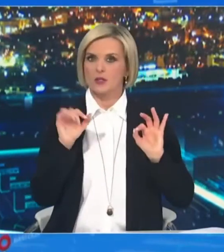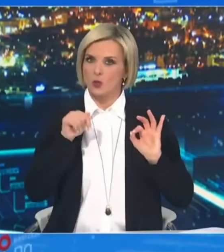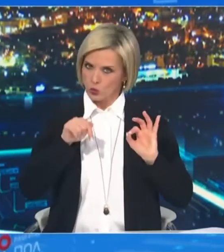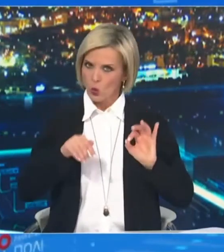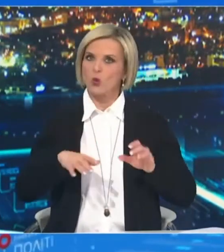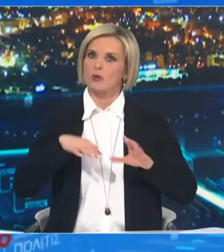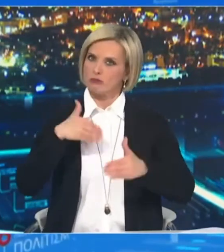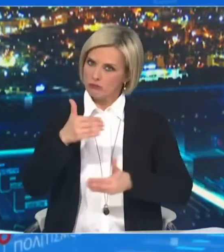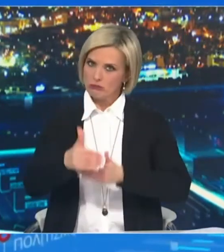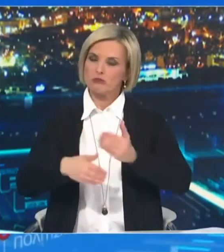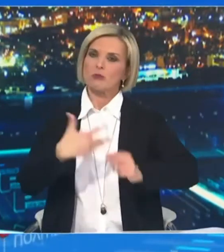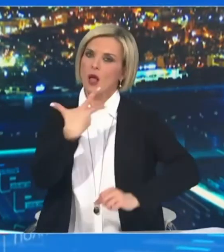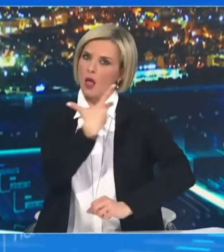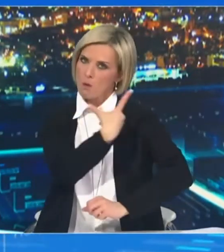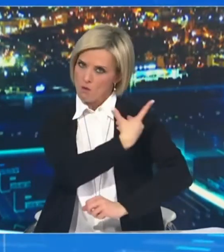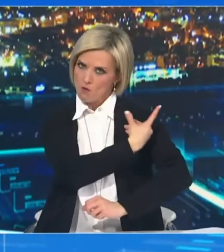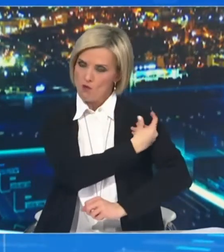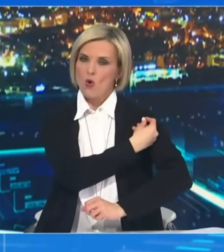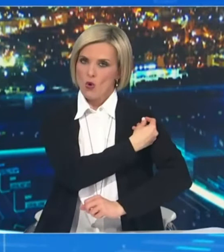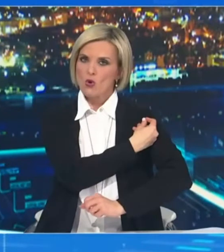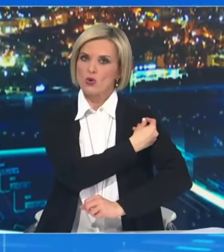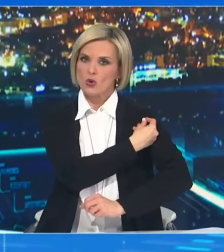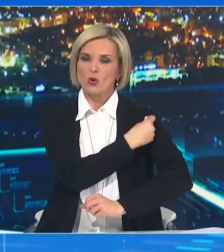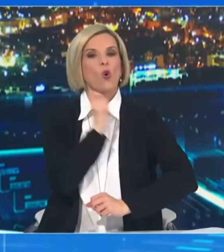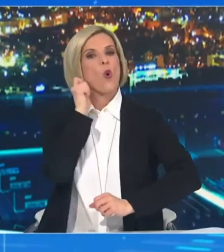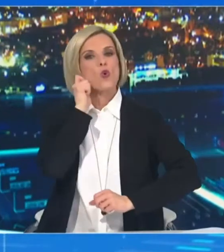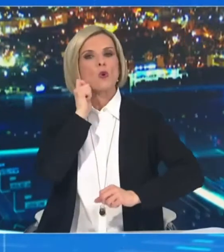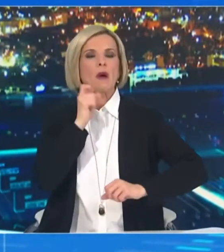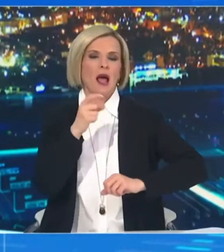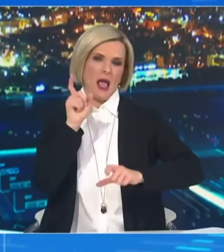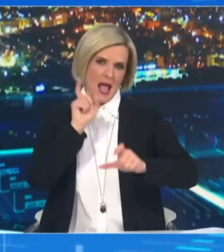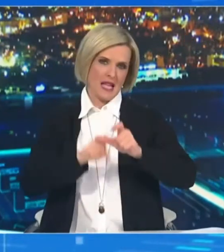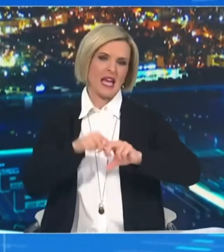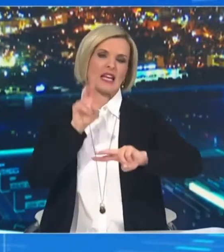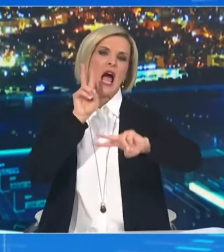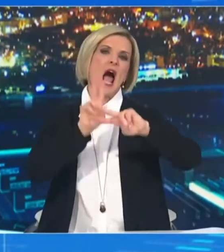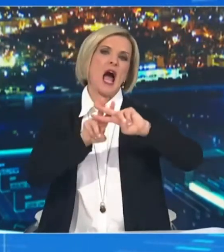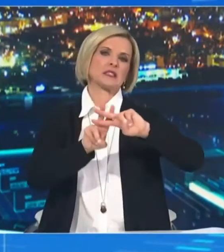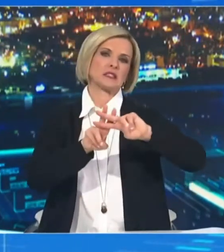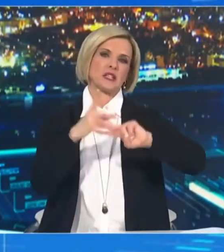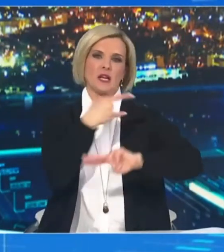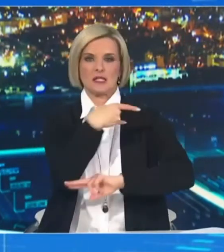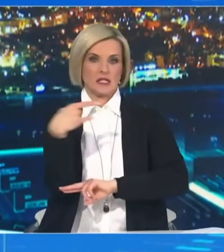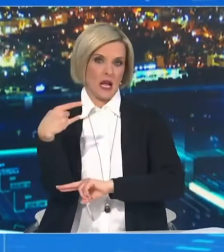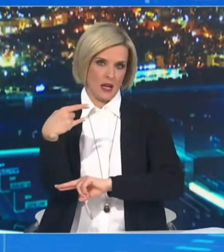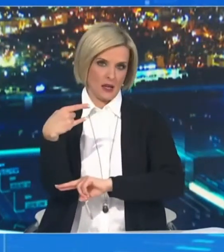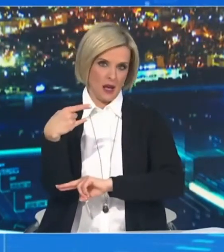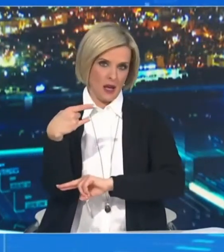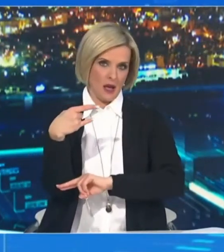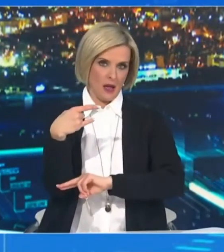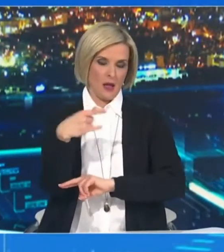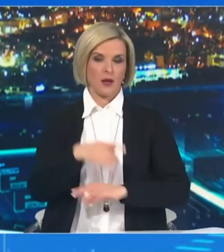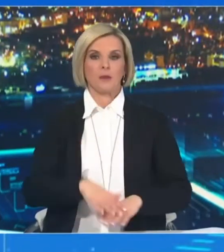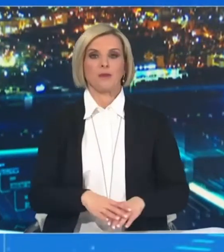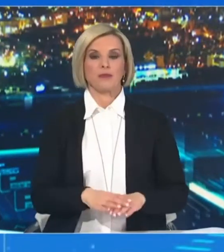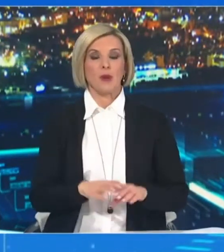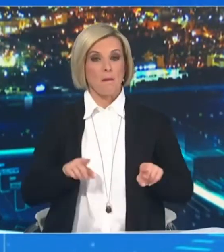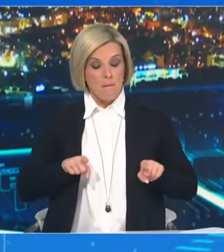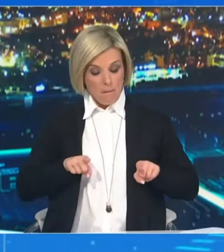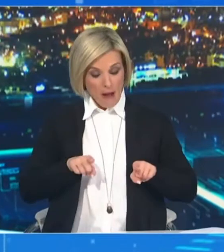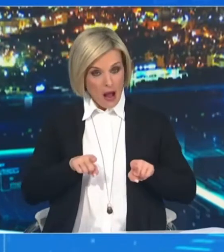εμβολιασμό με το εμβόλιο της Άστρα Ζένεκα. Κοντά σχεδόν παράλληλα